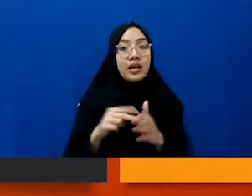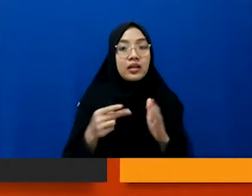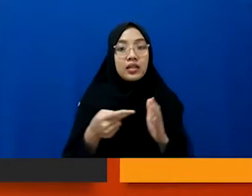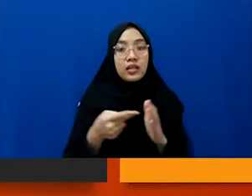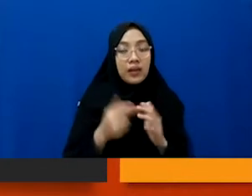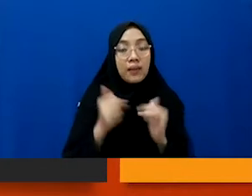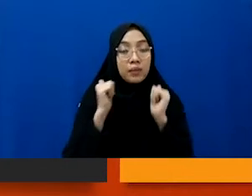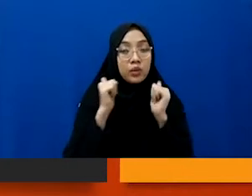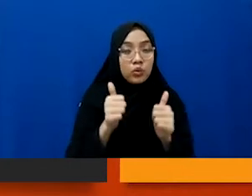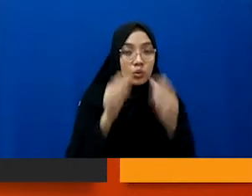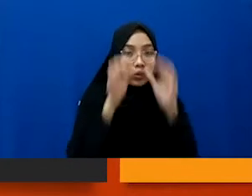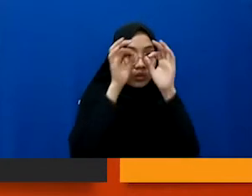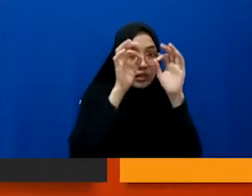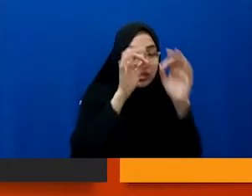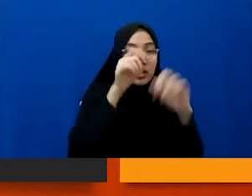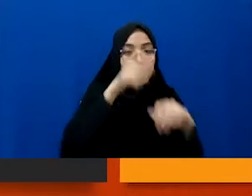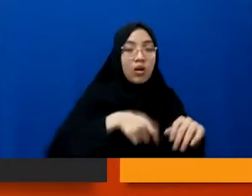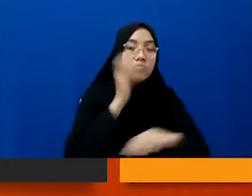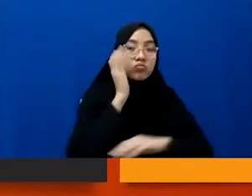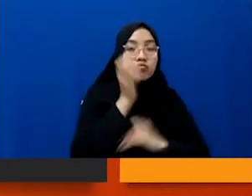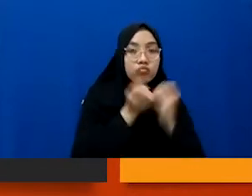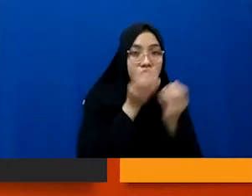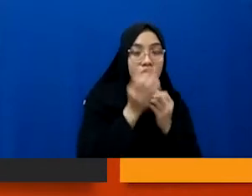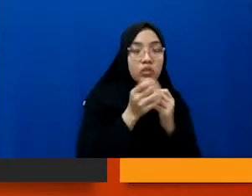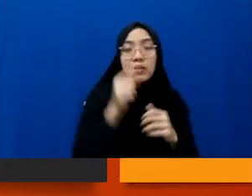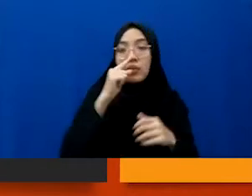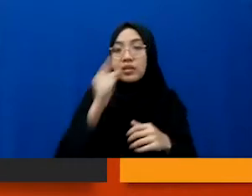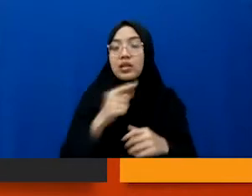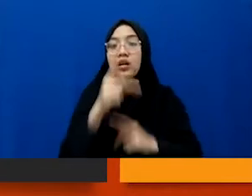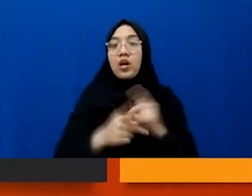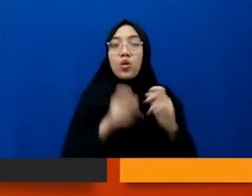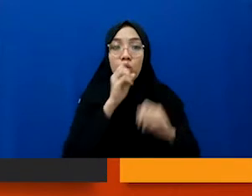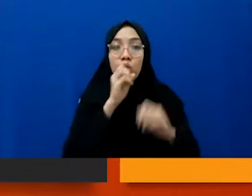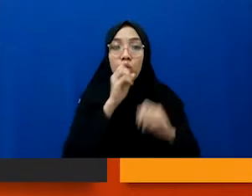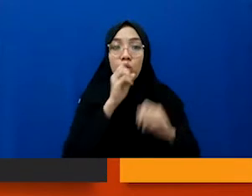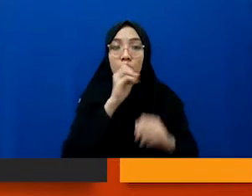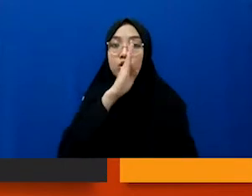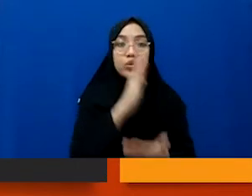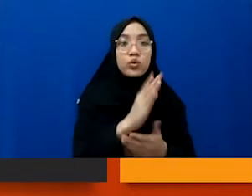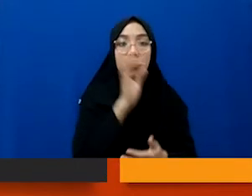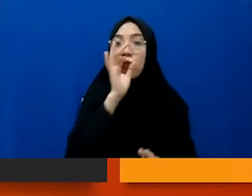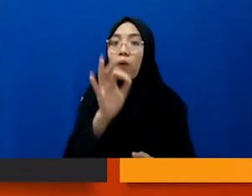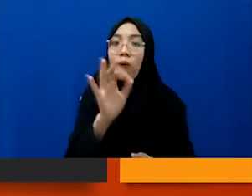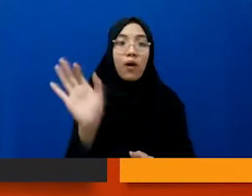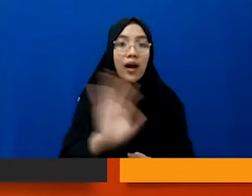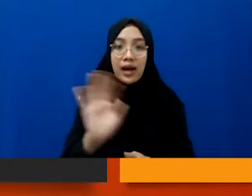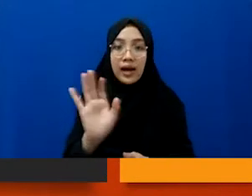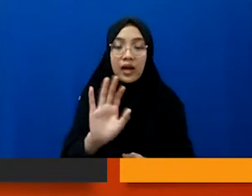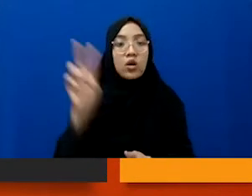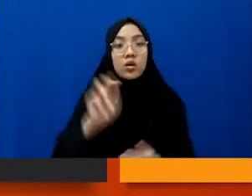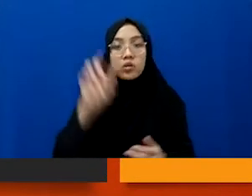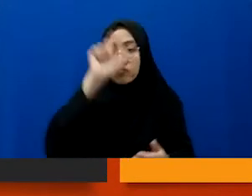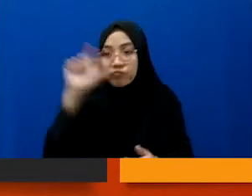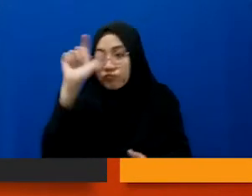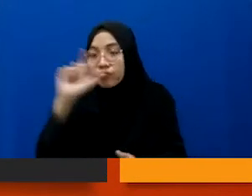benar kesaksian narasumber ini untuk memastikan bahwa dia ngomong benar tidak bohong kita harus mencari